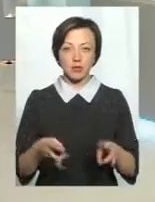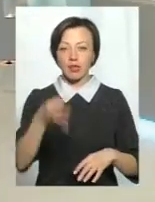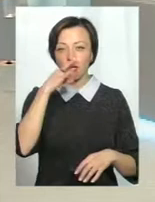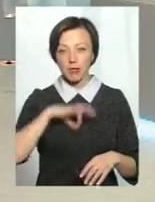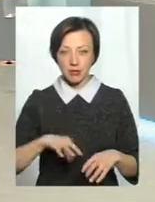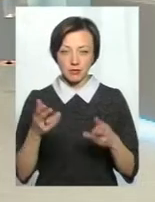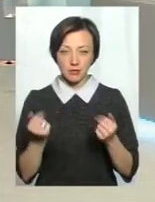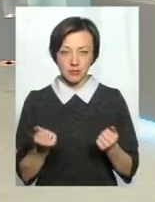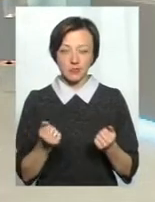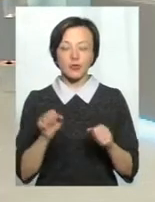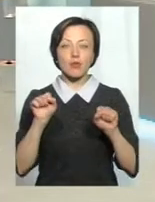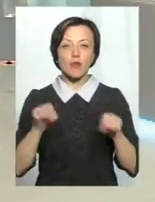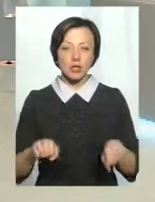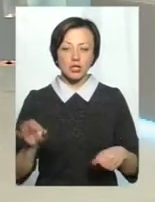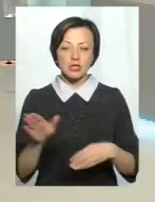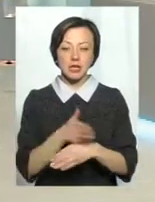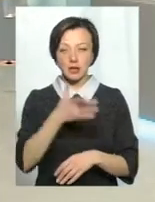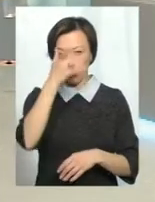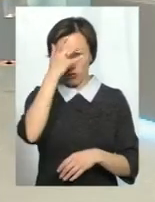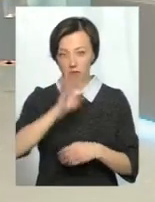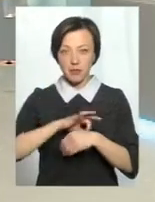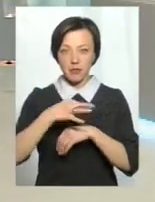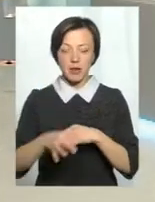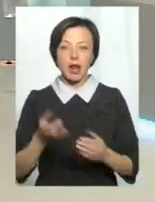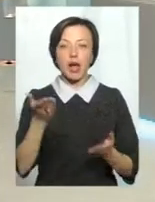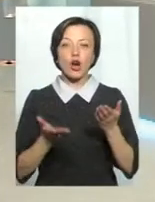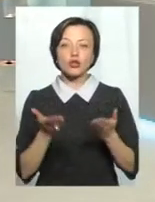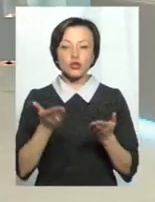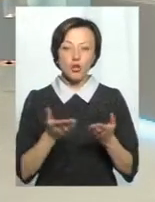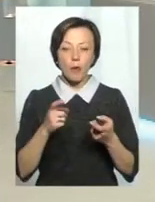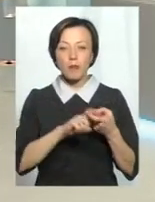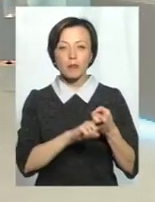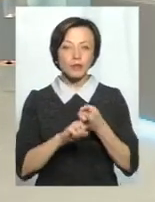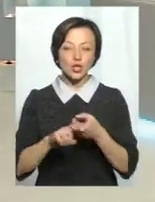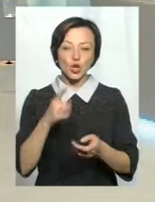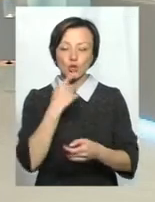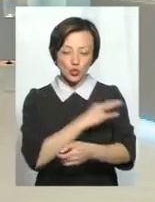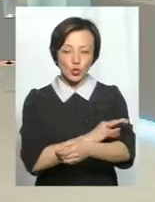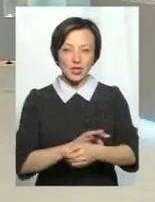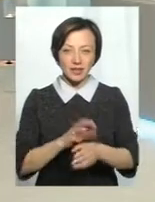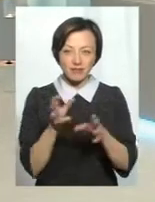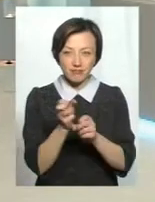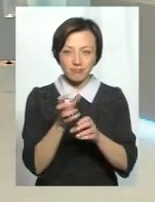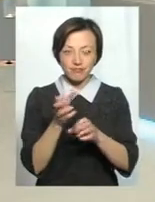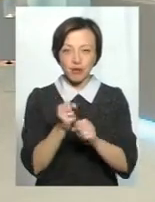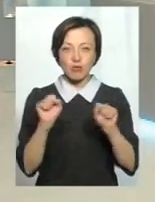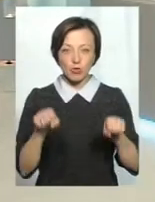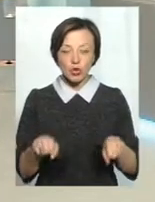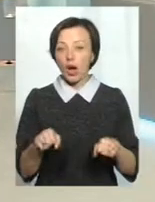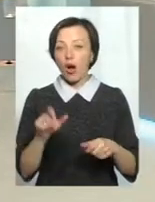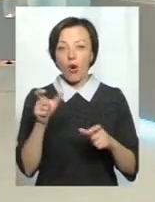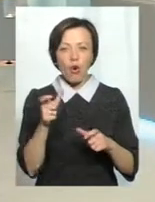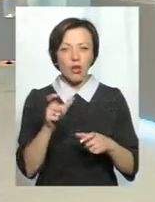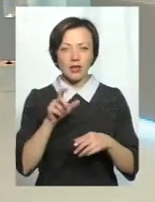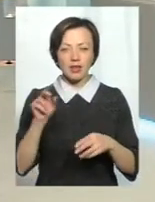таблетки? Можна зняти головний біль, якщо він суддинного характеру. Голкотерапією можна досягнути любу